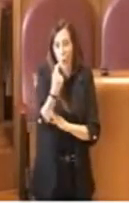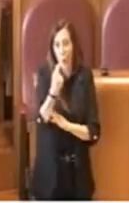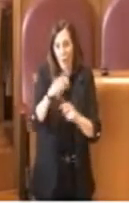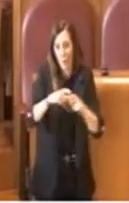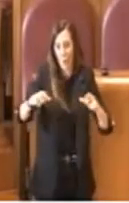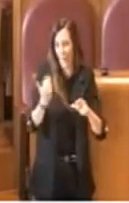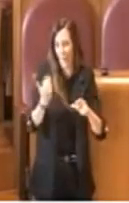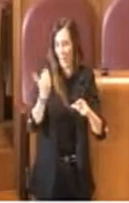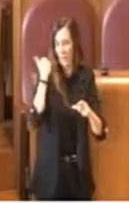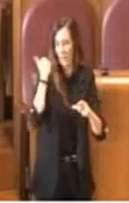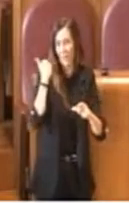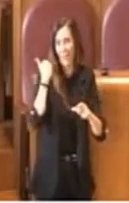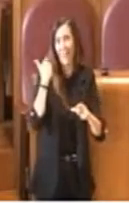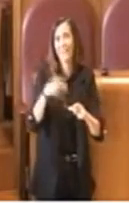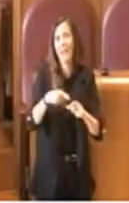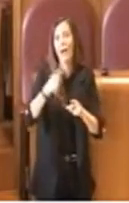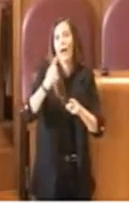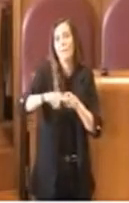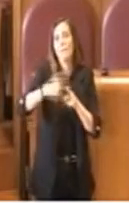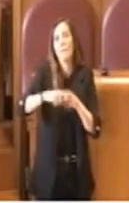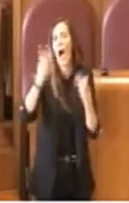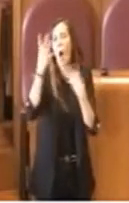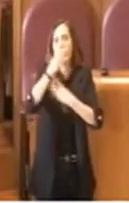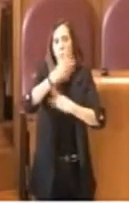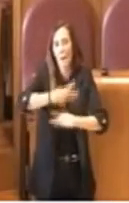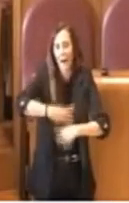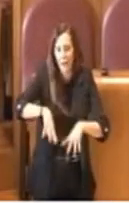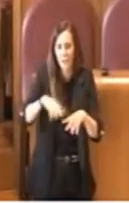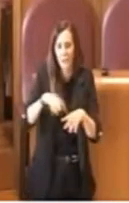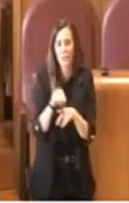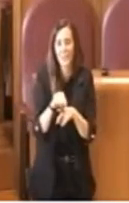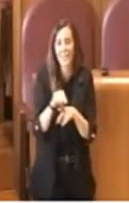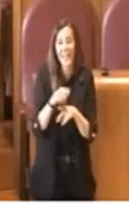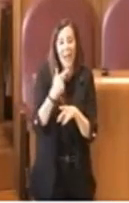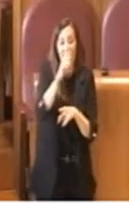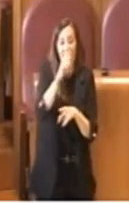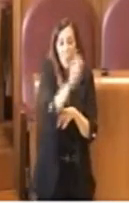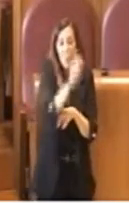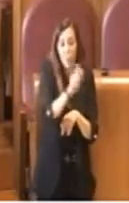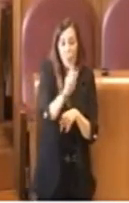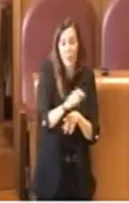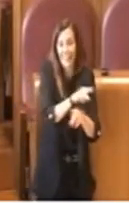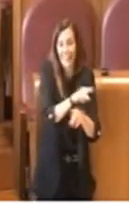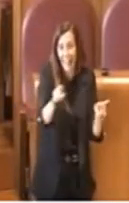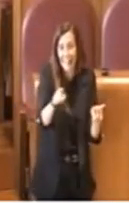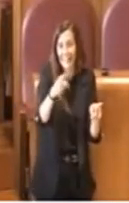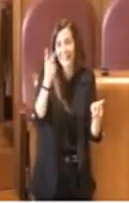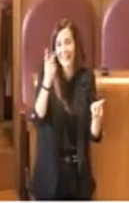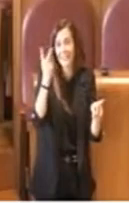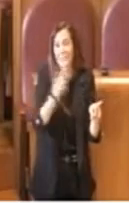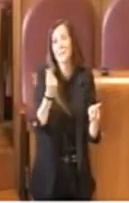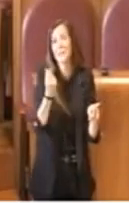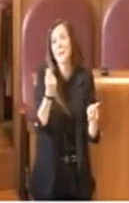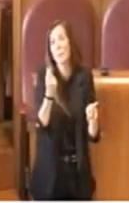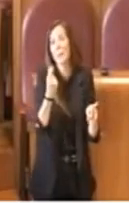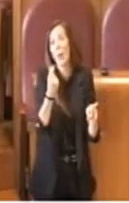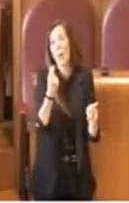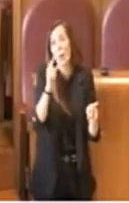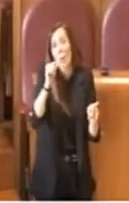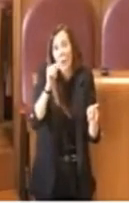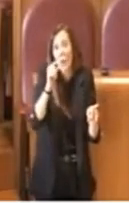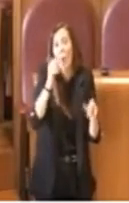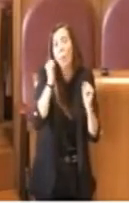rateizzata in maniera automatica, posto sempre il fatto che gli utenti possono comunque, anche se non importo di conguaglio minore, richiedere